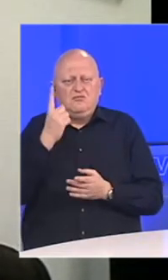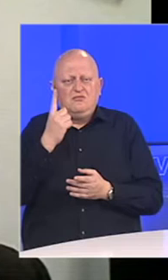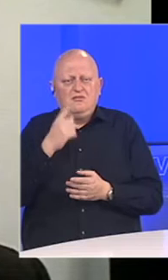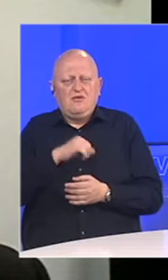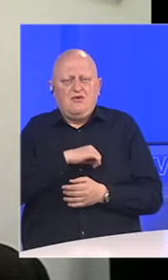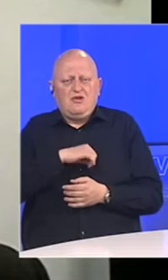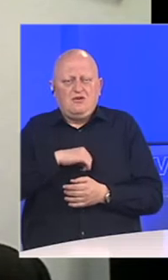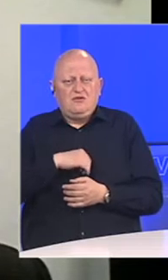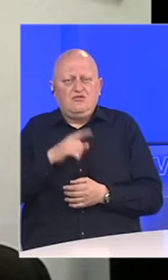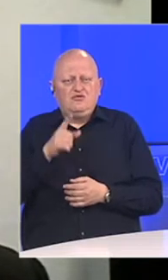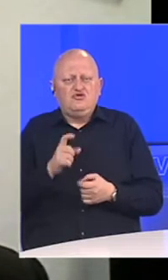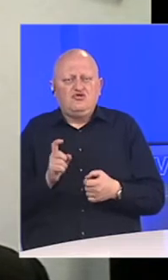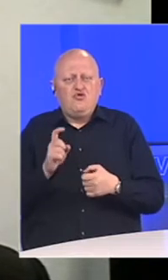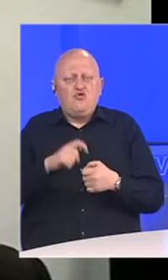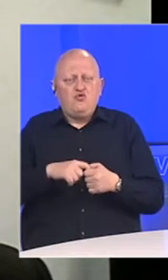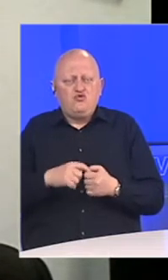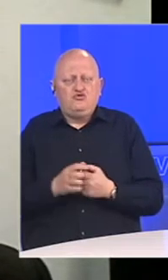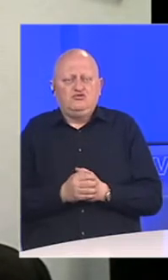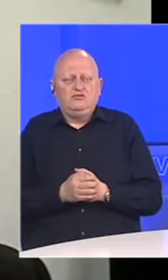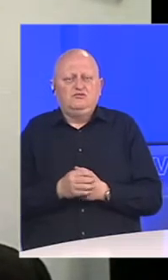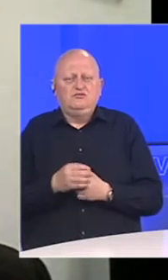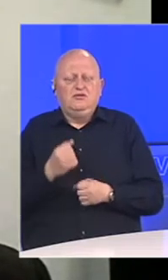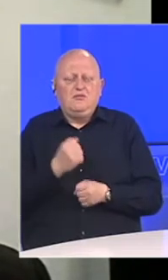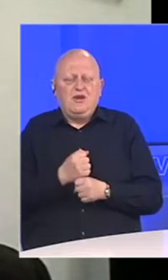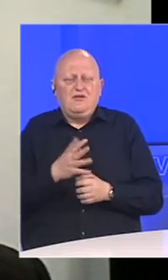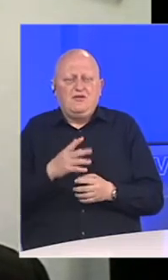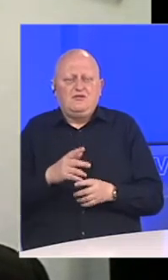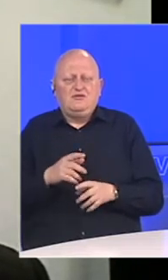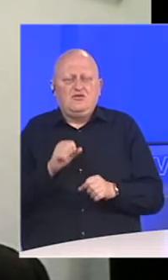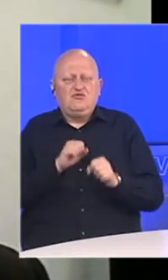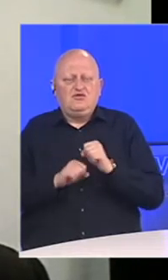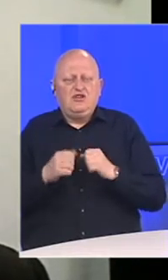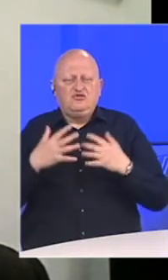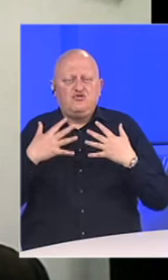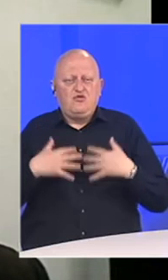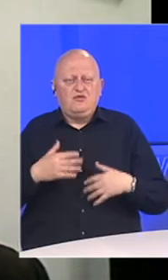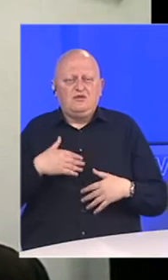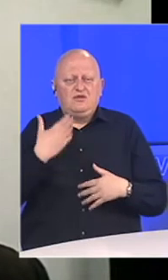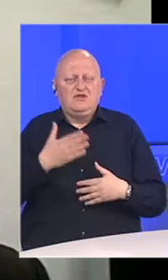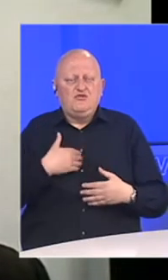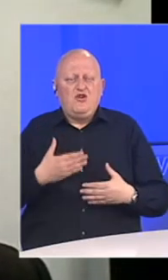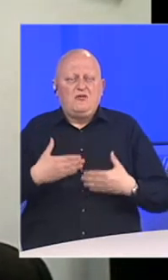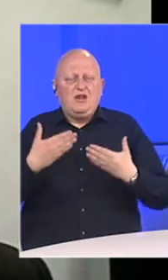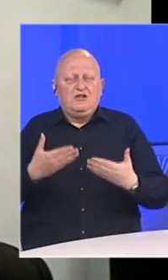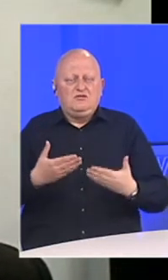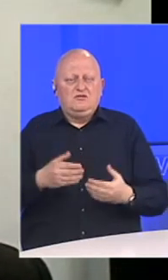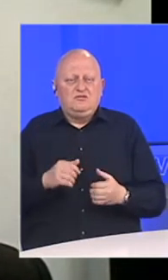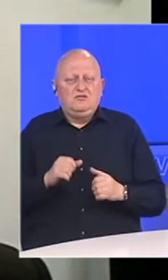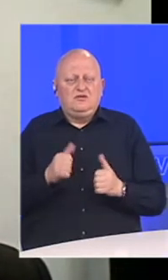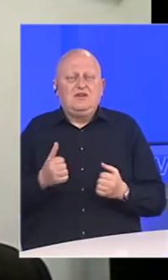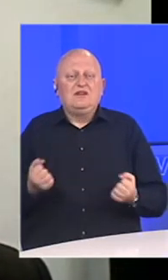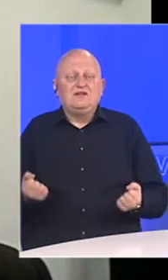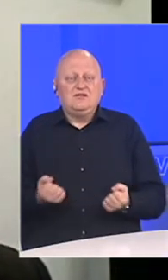interesantno, čak su i oni uključili da izrađuju neku zašnu opremu, da nam daju svoje prijedloge. Jeste